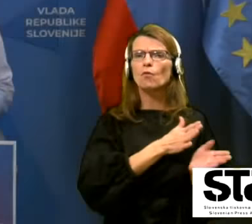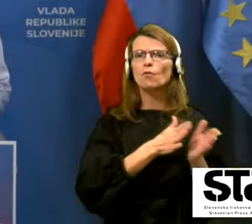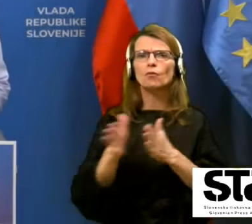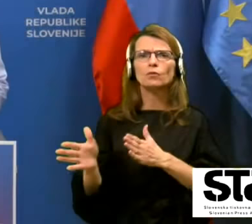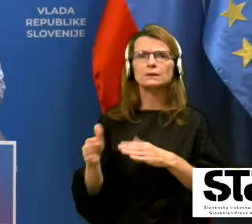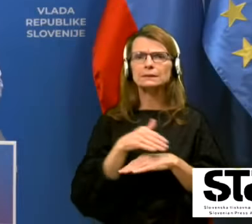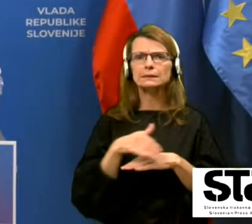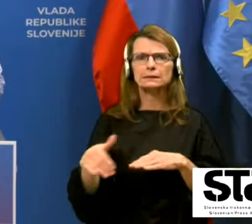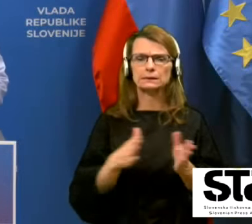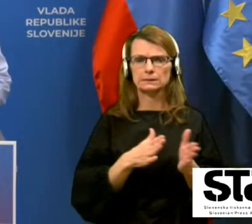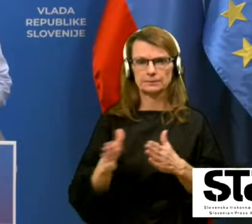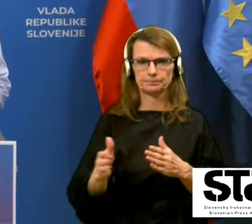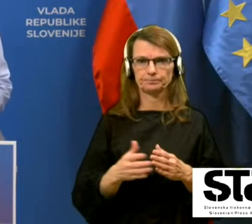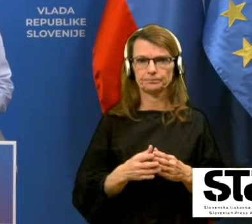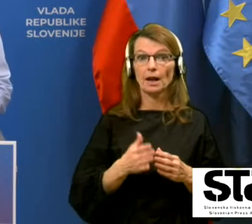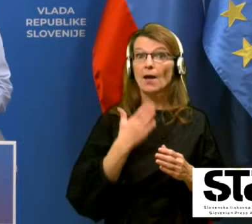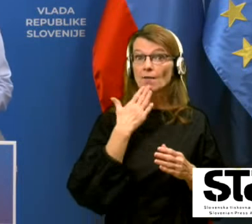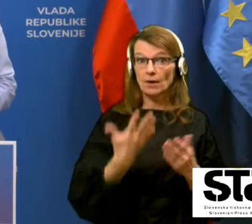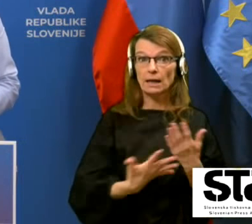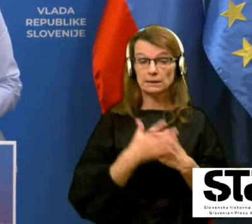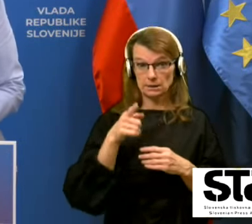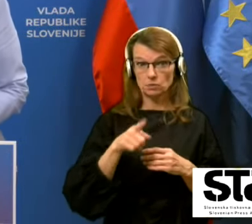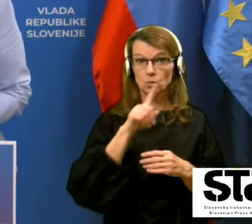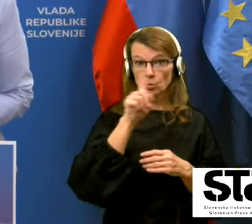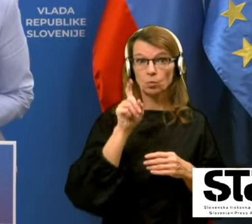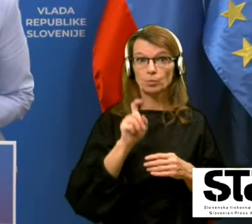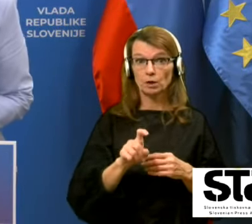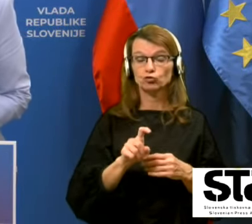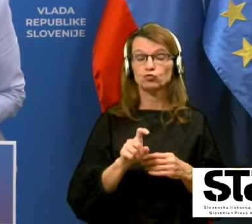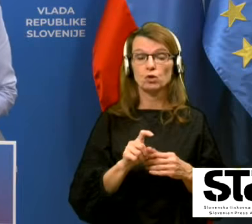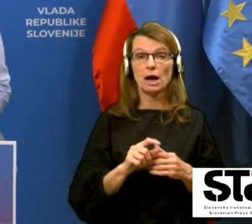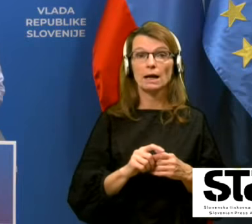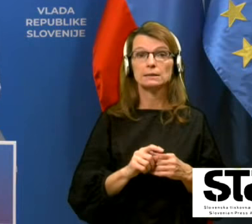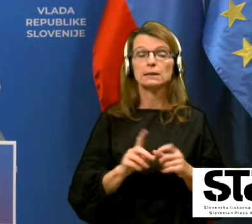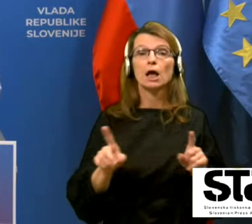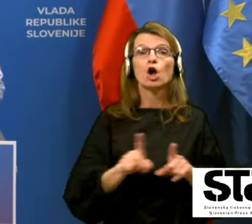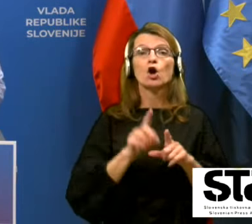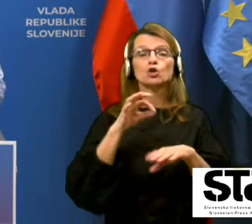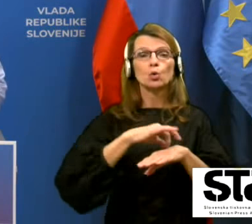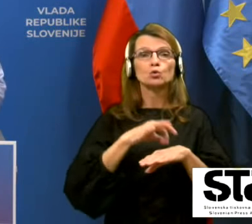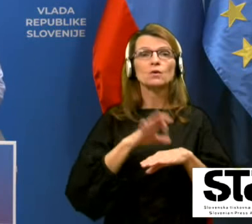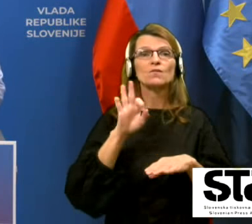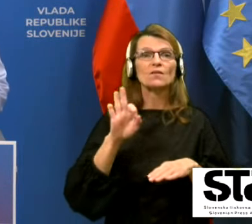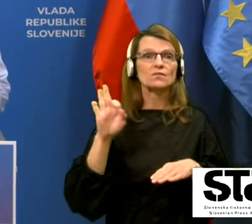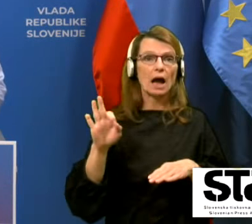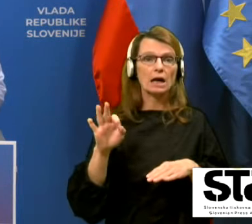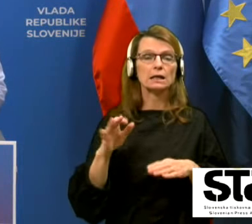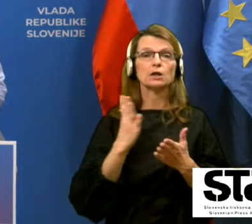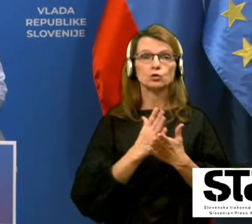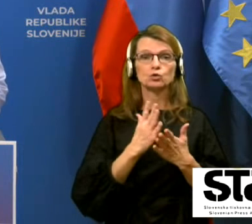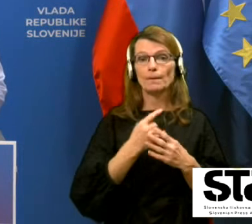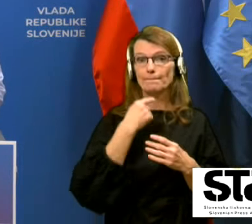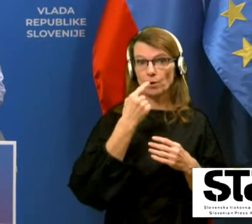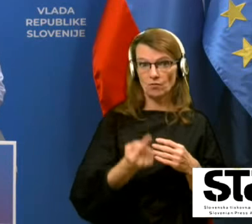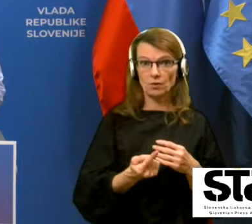Ja, hvala lepa za to vprašanje. Kot je dr. Fafangel povedal,